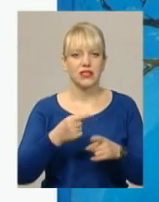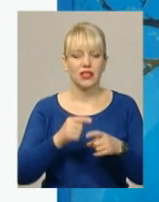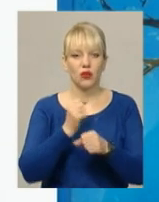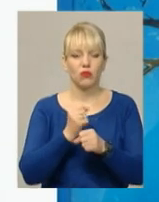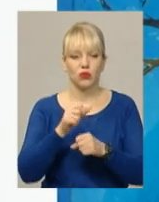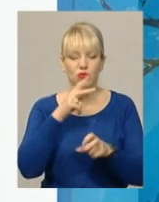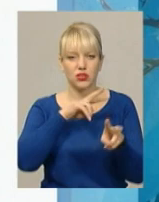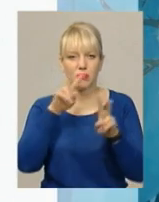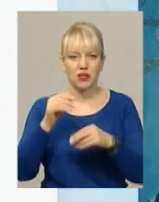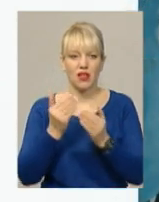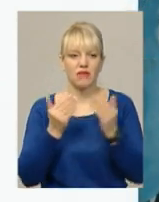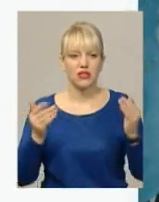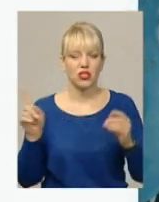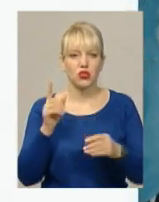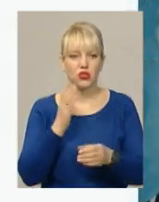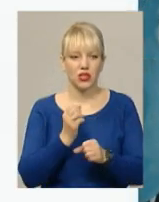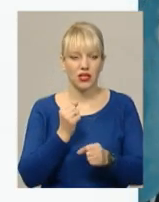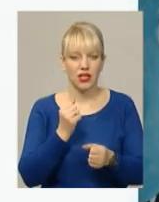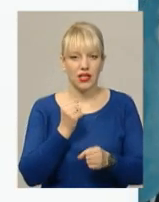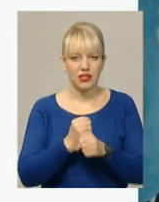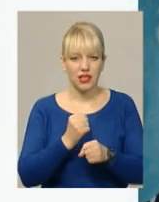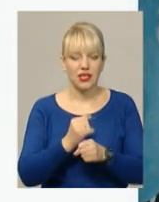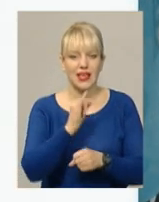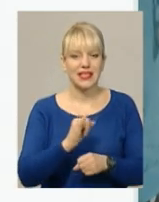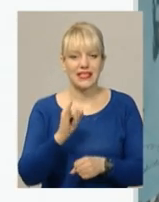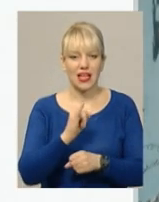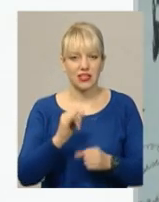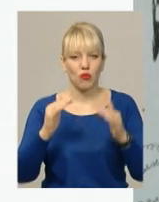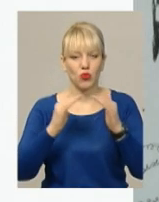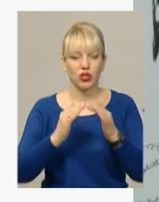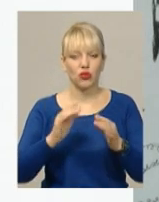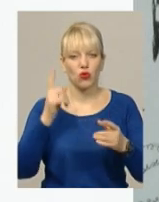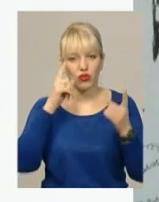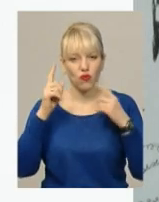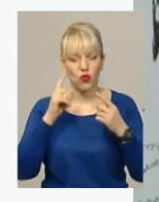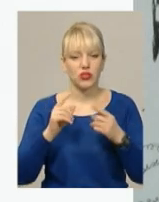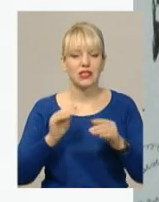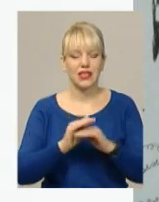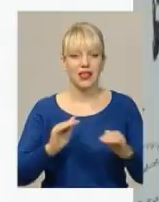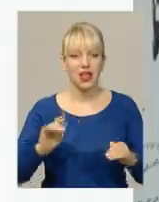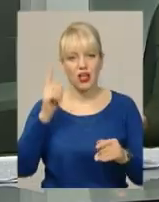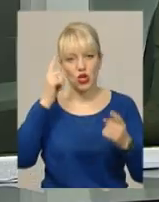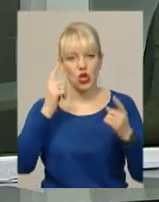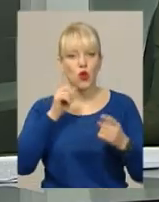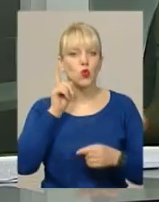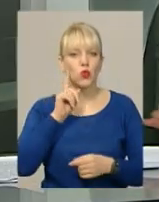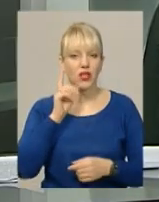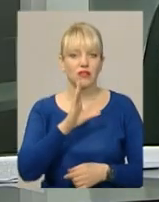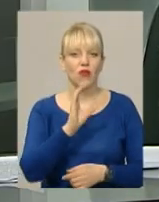переглянути на виставці, що діє у холі із Яславського районного будинку творчості дітей та юнацтва «Веселка».